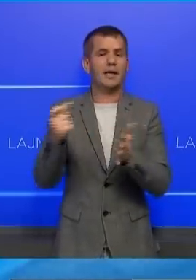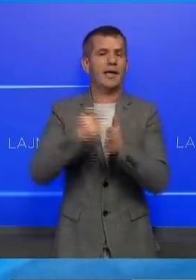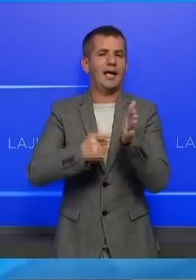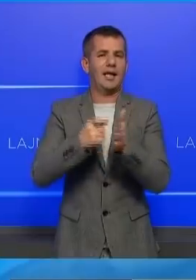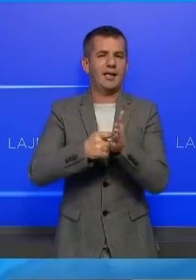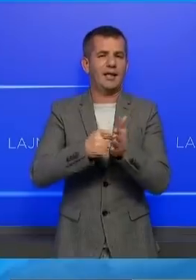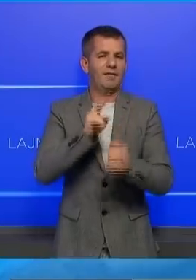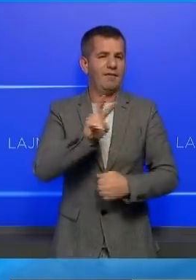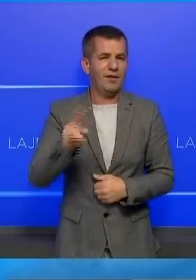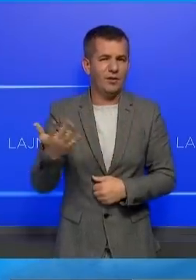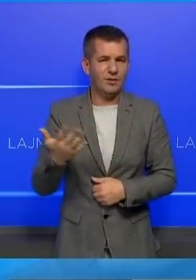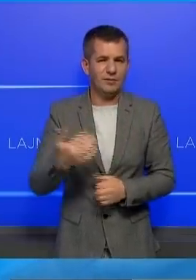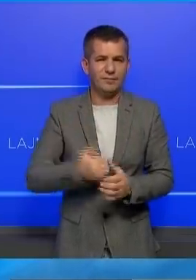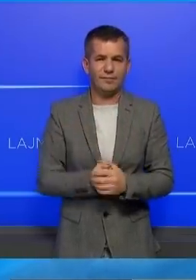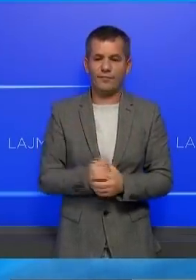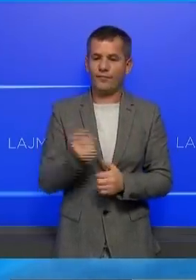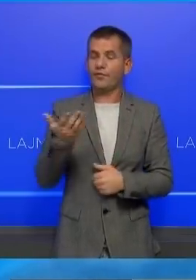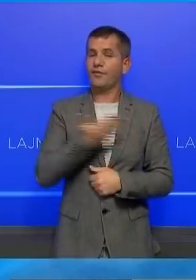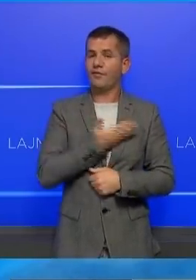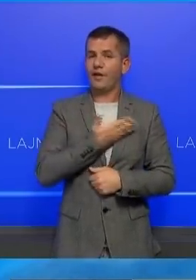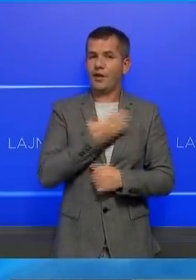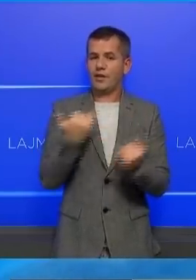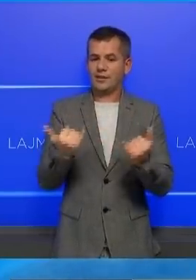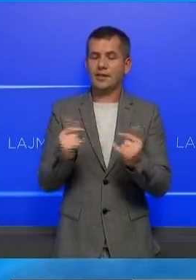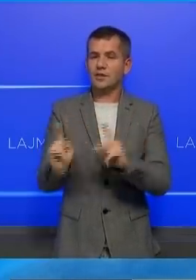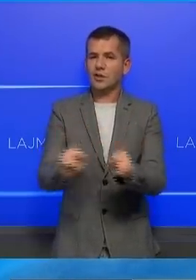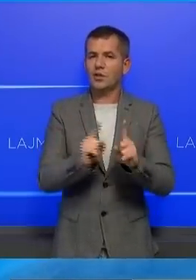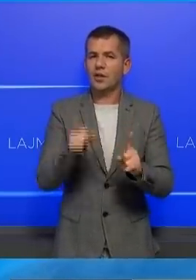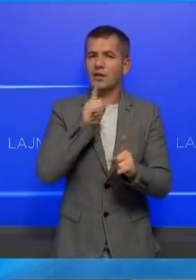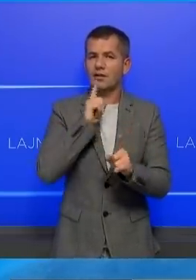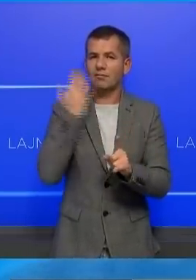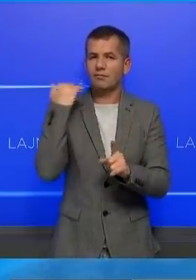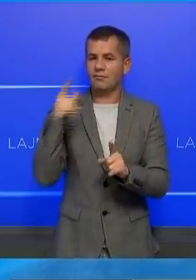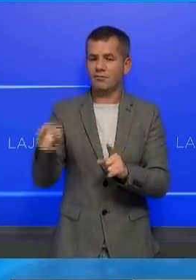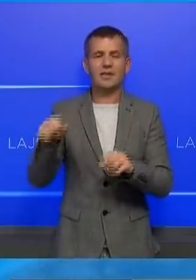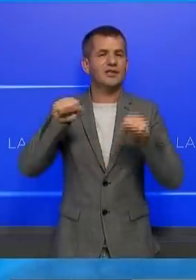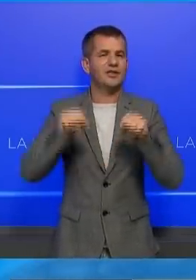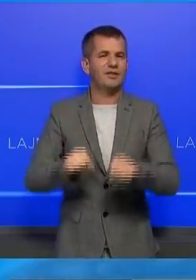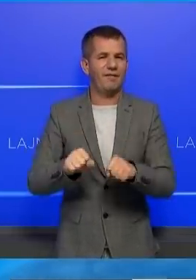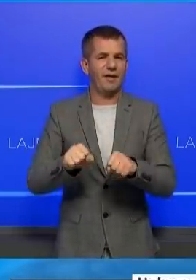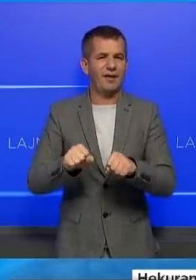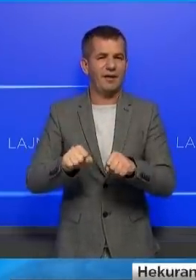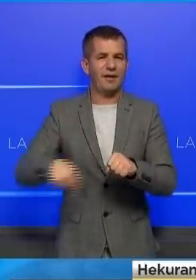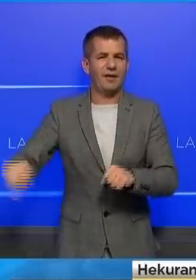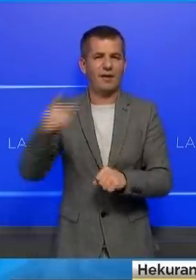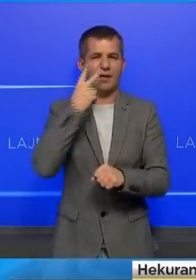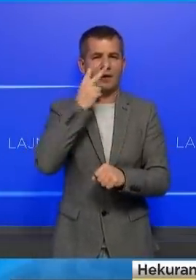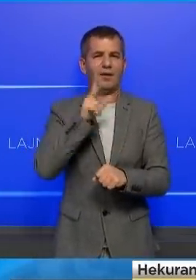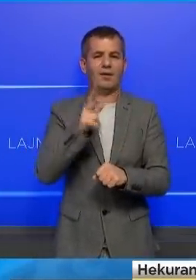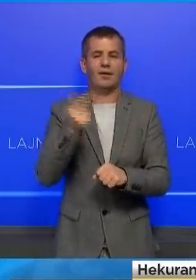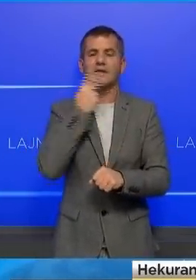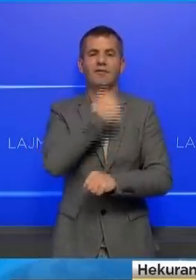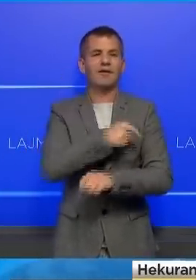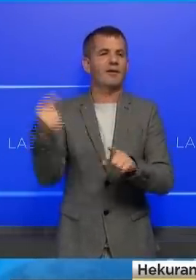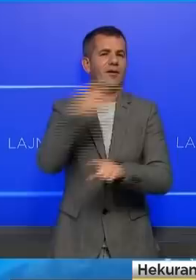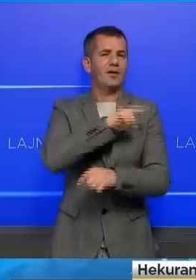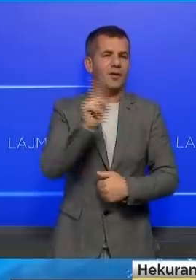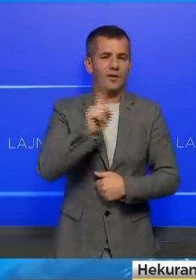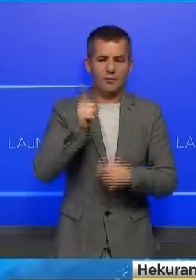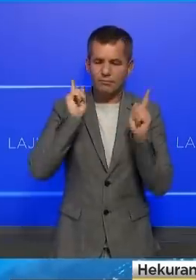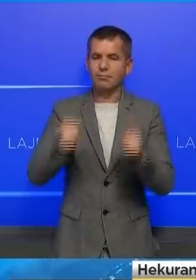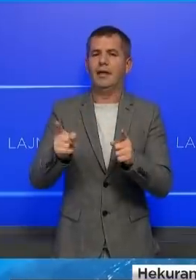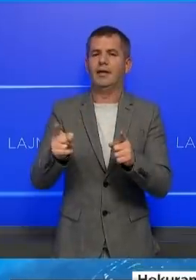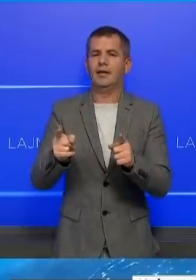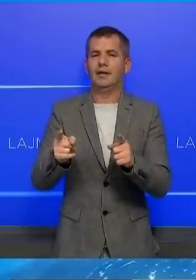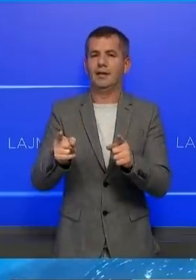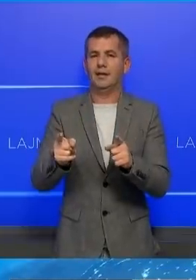vendosjes. Feronikli sot është këtë gjendje përshkak t'jujin, përshkak qeverisjes t'juji, pëthoni më su këtheni 20 vjetë, po normal që do t'muk t'juji.